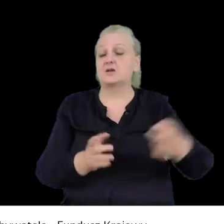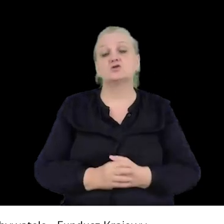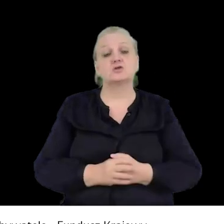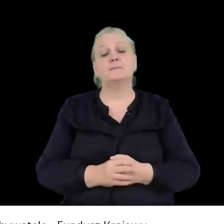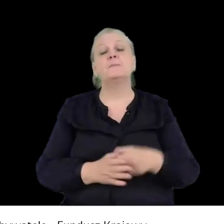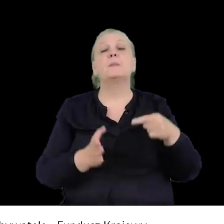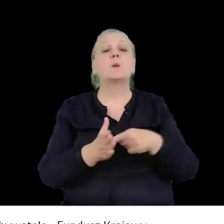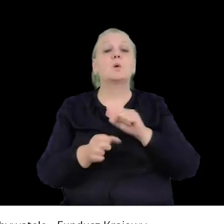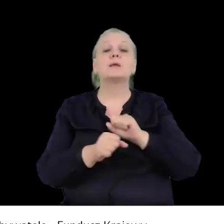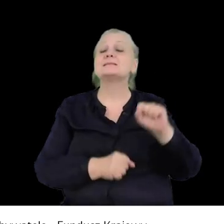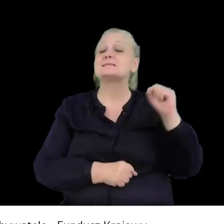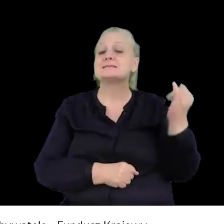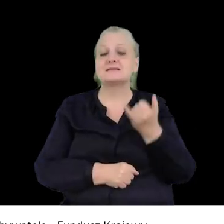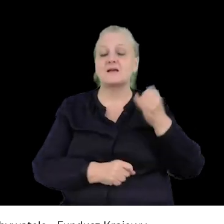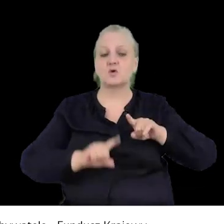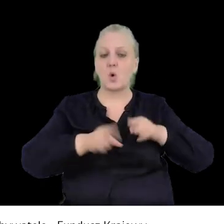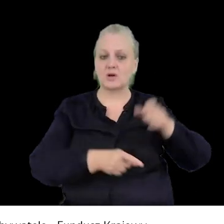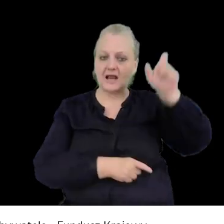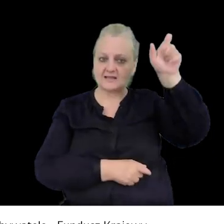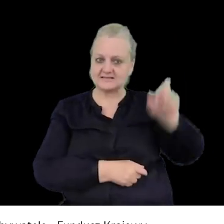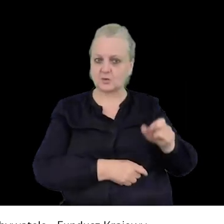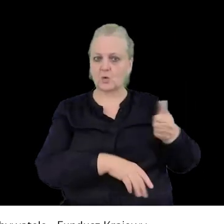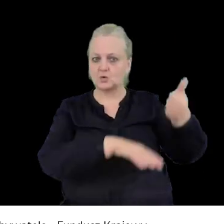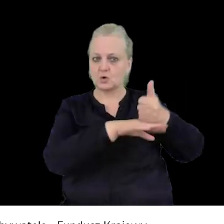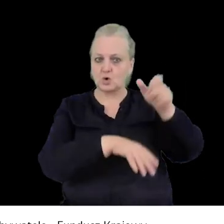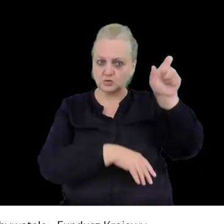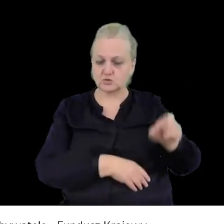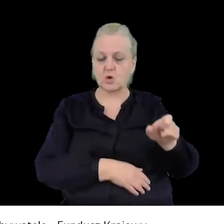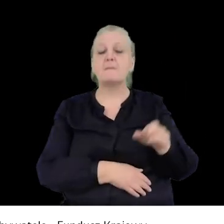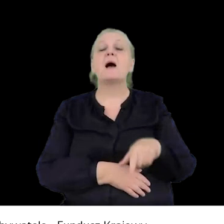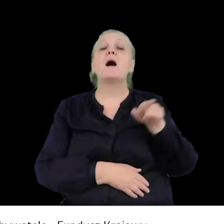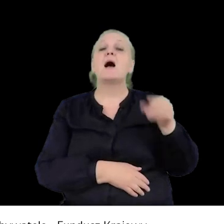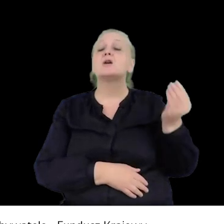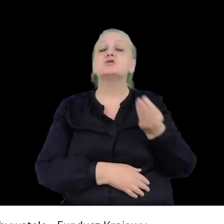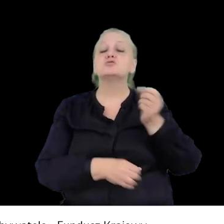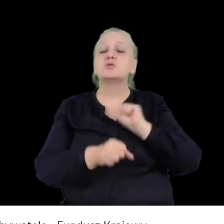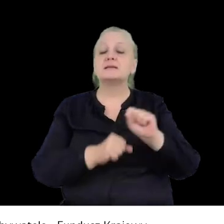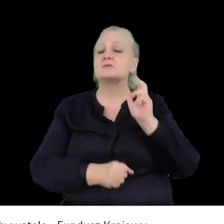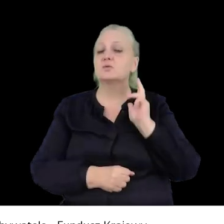jest zawsze organizator i poza nim jest też